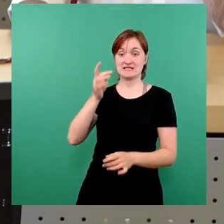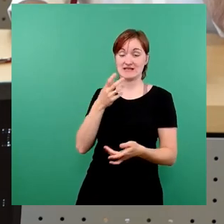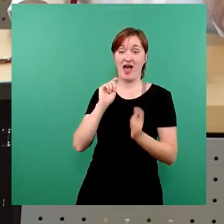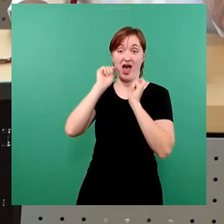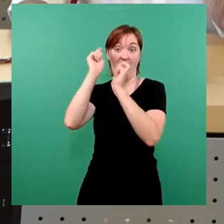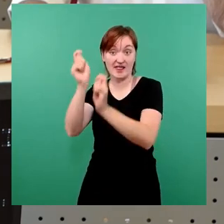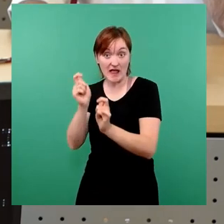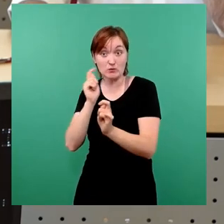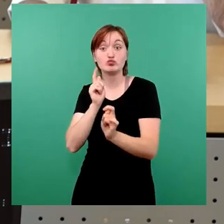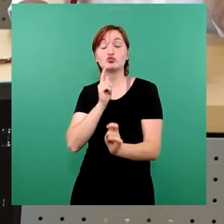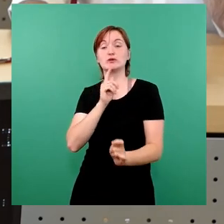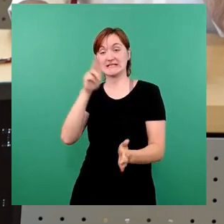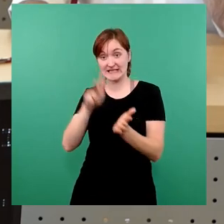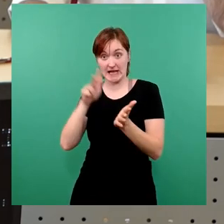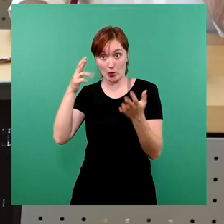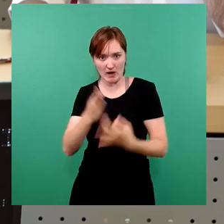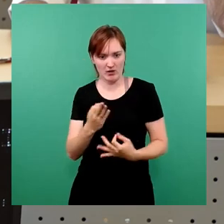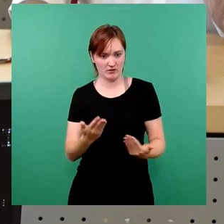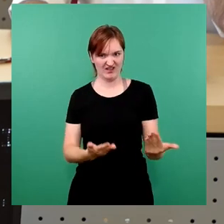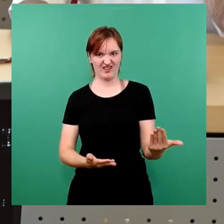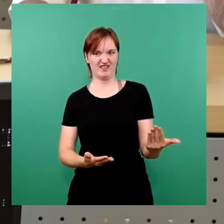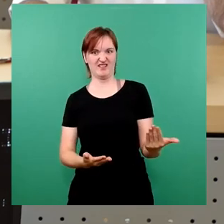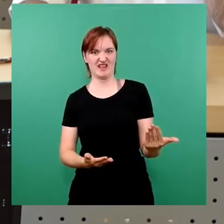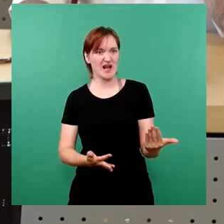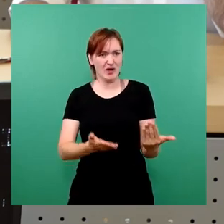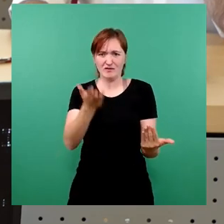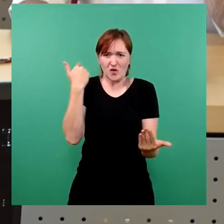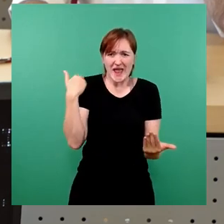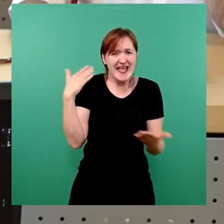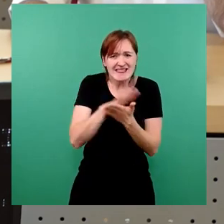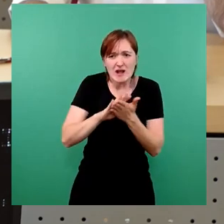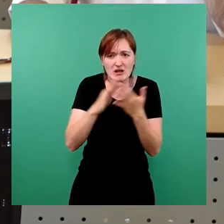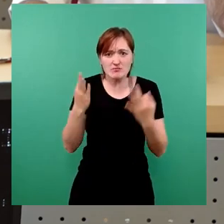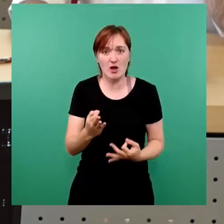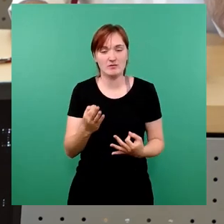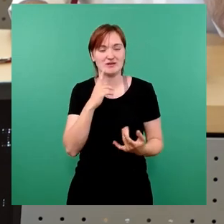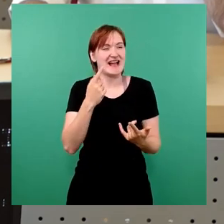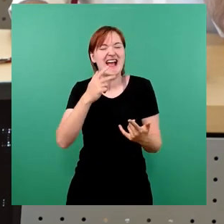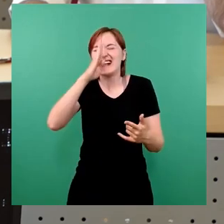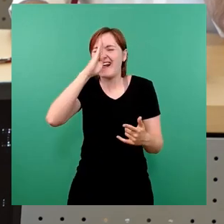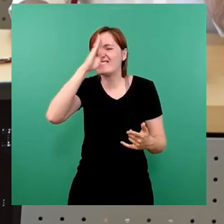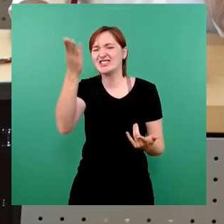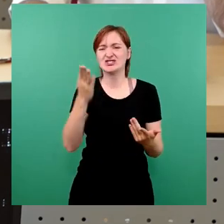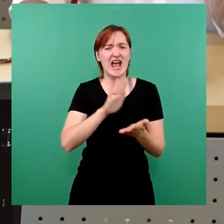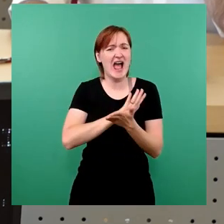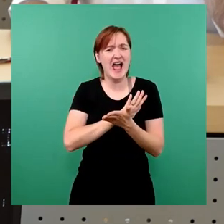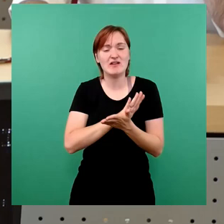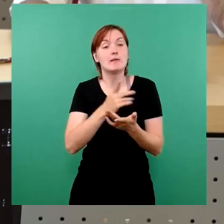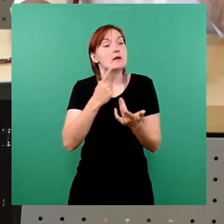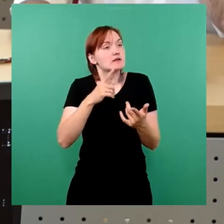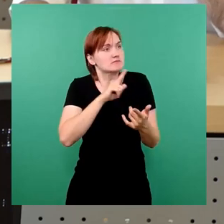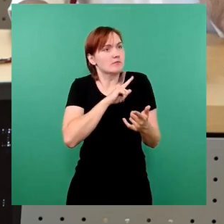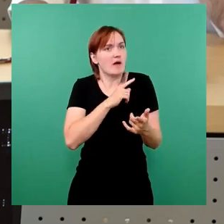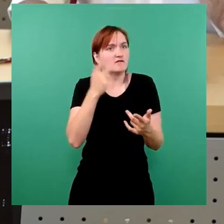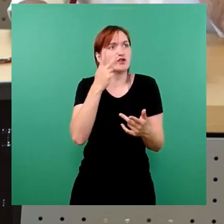Versteht ihr? Warum eigentlich? Es gibt überhaupt keinen Anlass. Also wenn jetzt irgendwo was passiert wäre, ein Unglück, dann würde ich das ja verstehen.